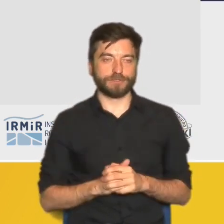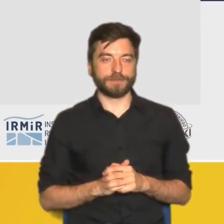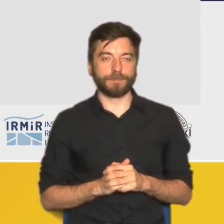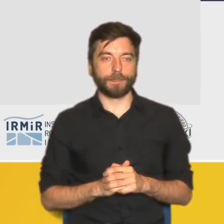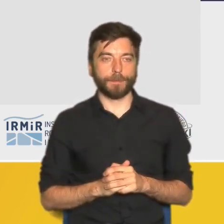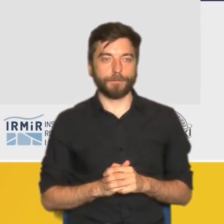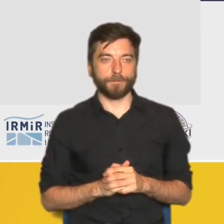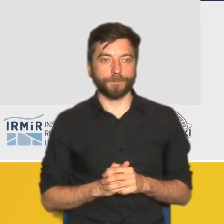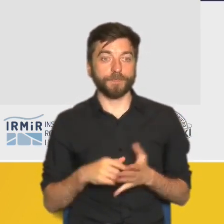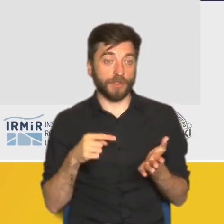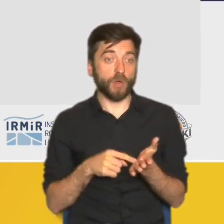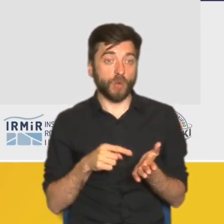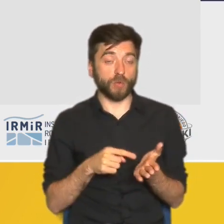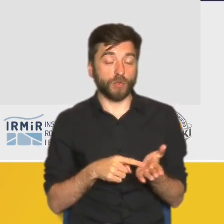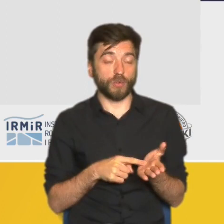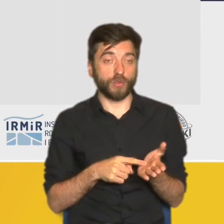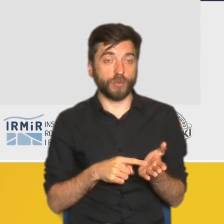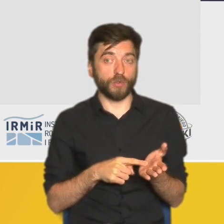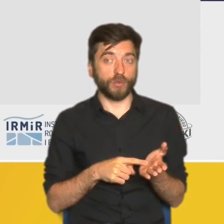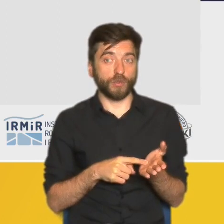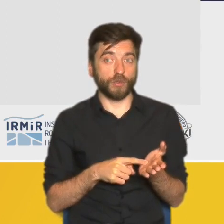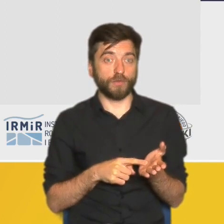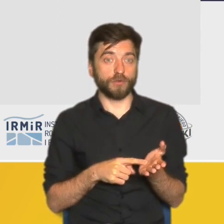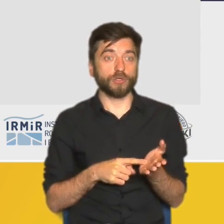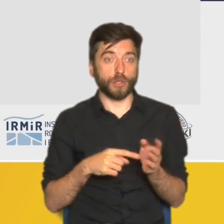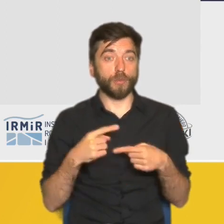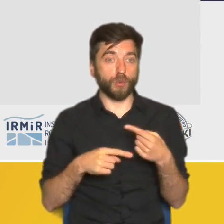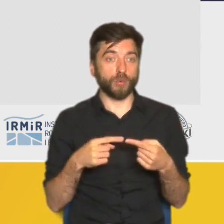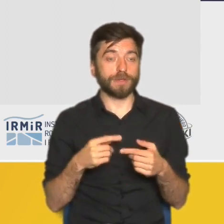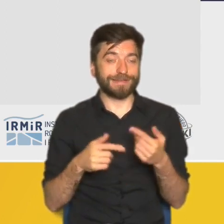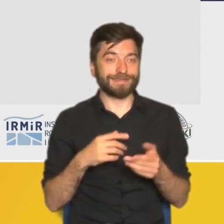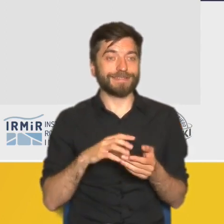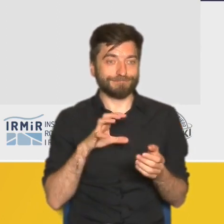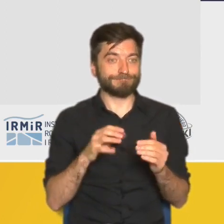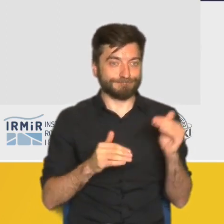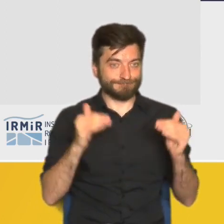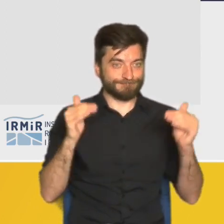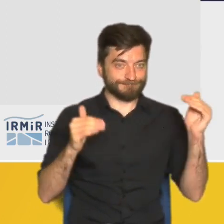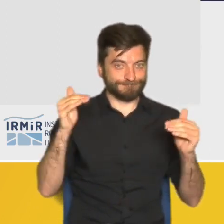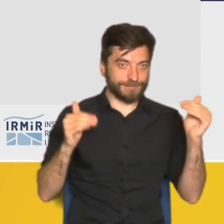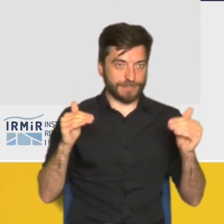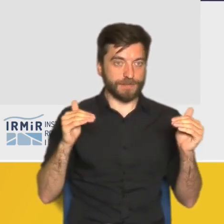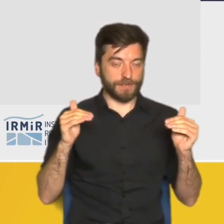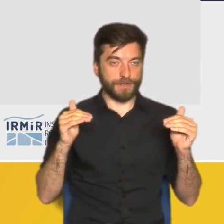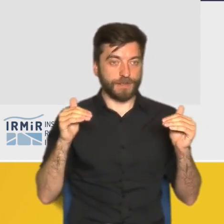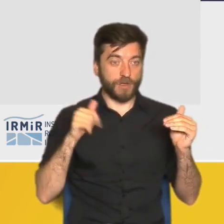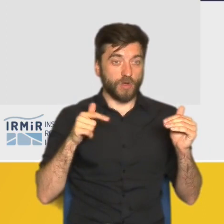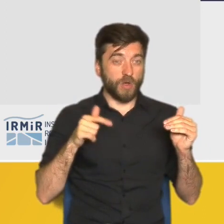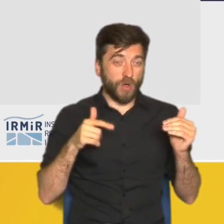które w największym stopniu